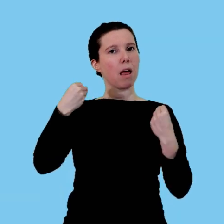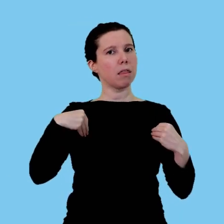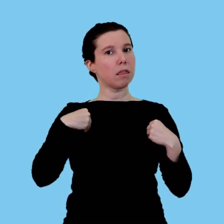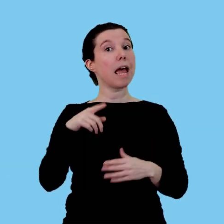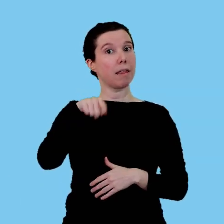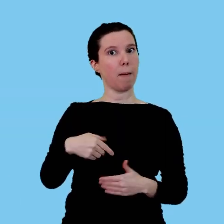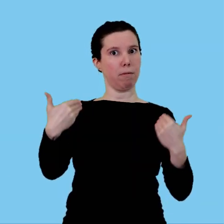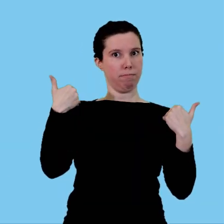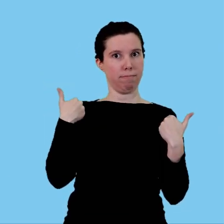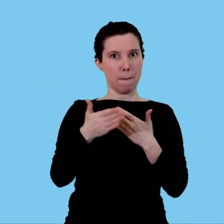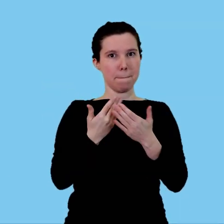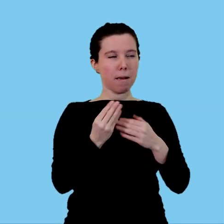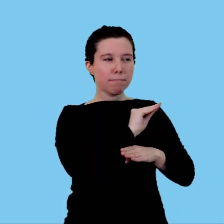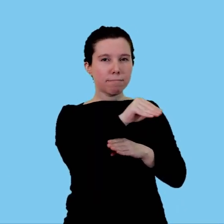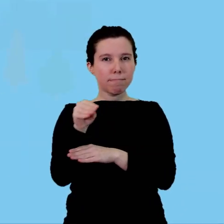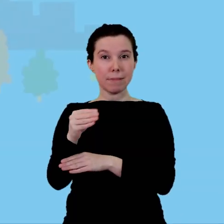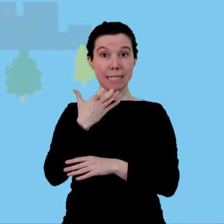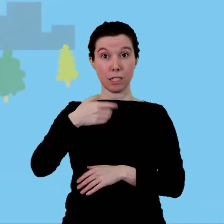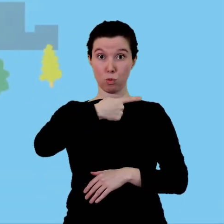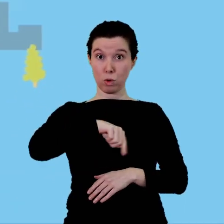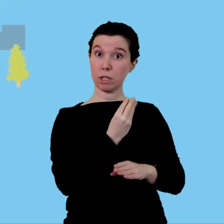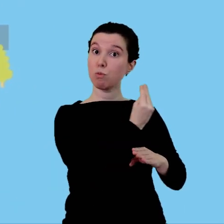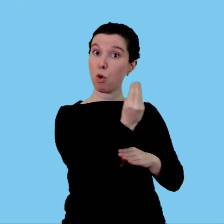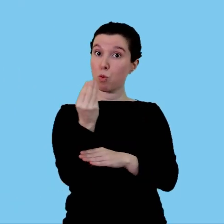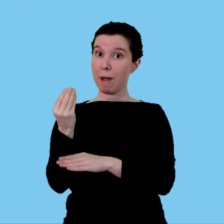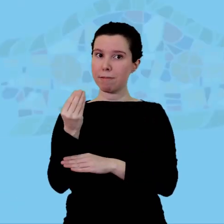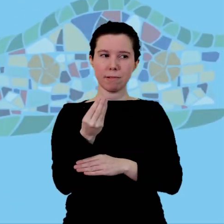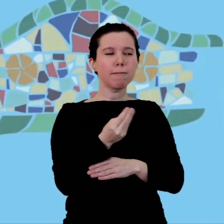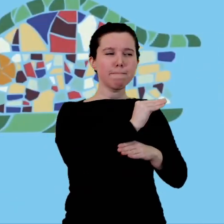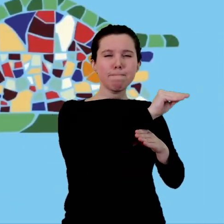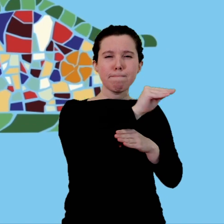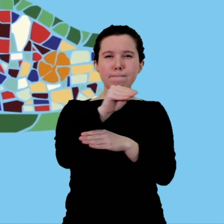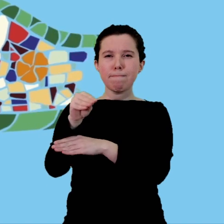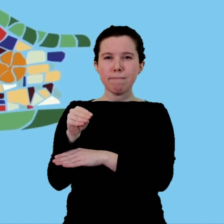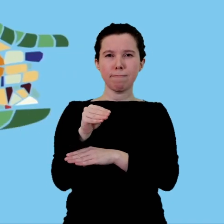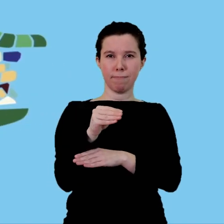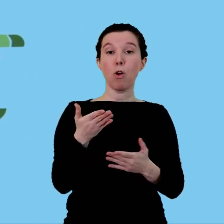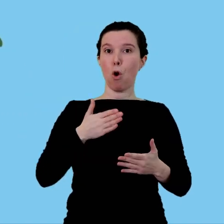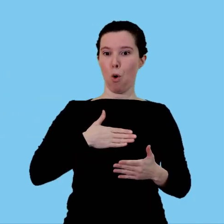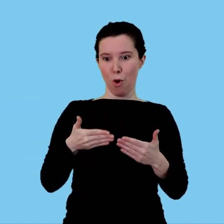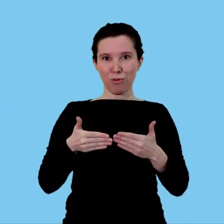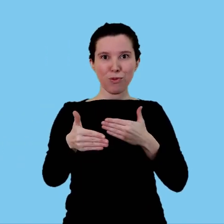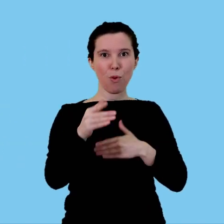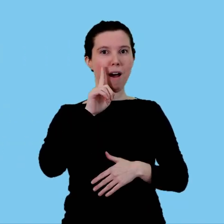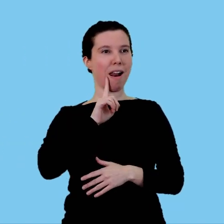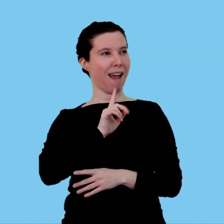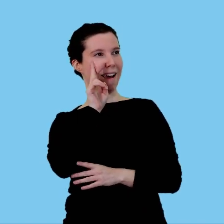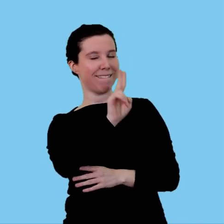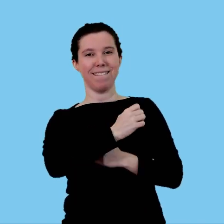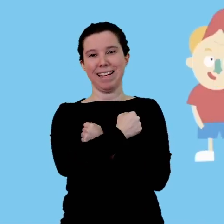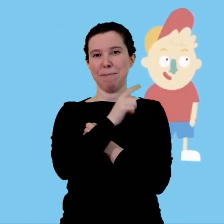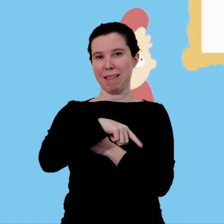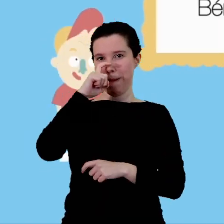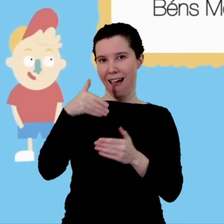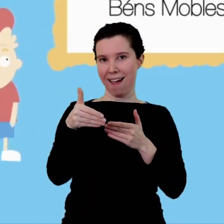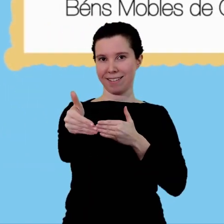tenim el dret de gaudir-ne, però també el deure de conservar-lo. Si ajudem a cuidar els monuments i les obres d'art que ens envolten, podrem seguir admirant-lo i